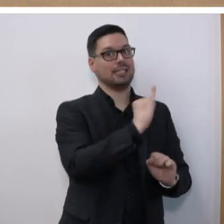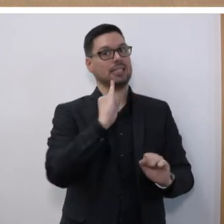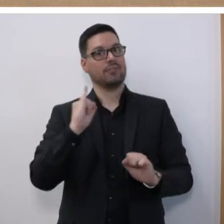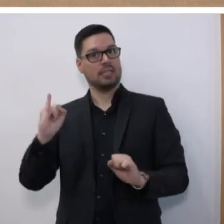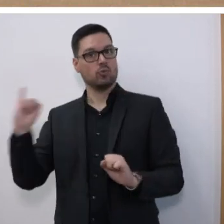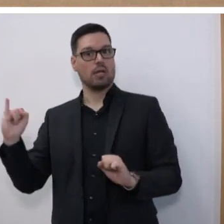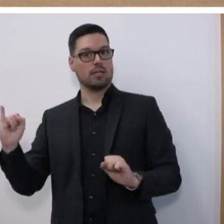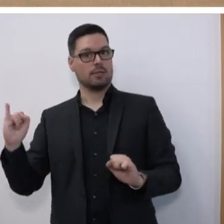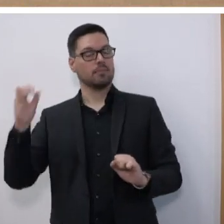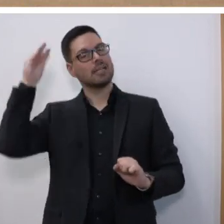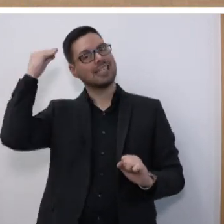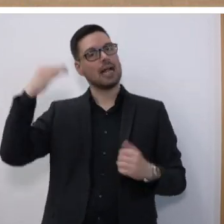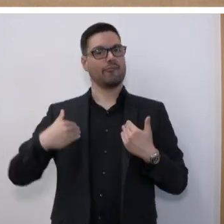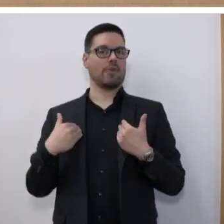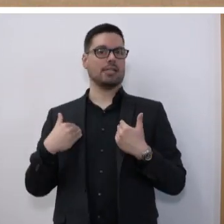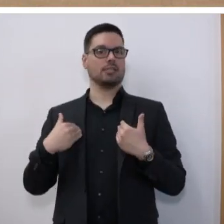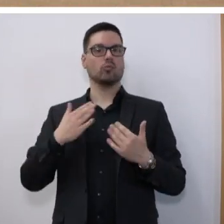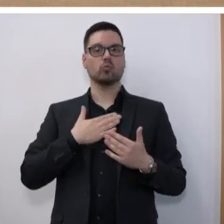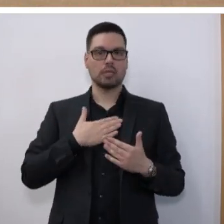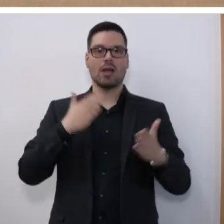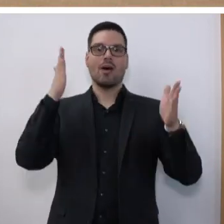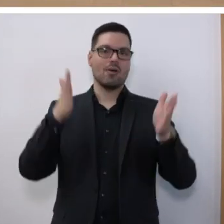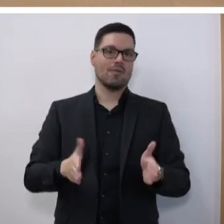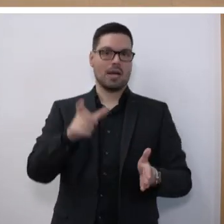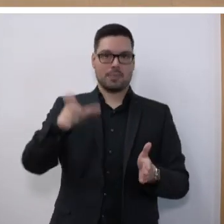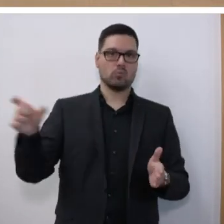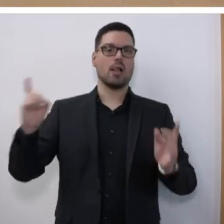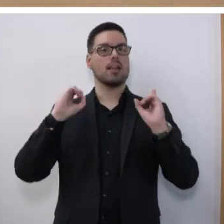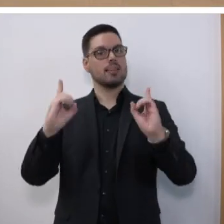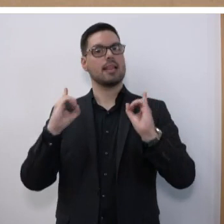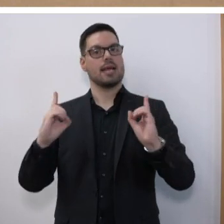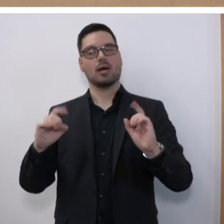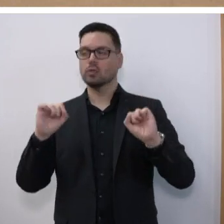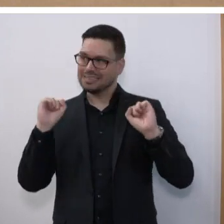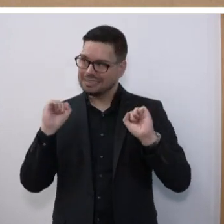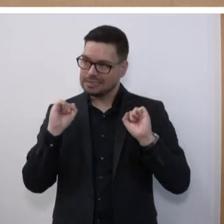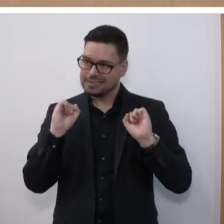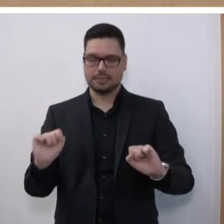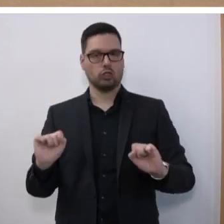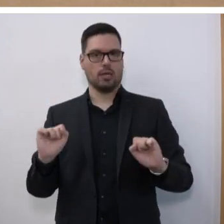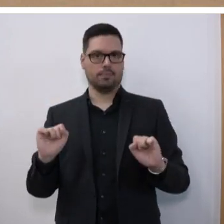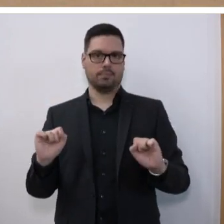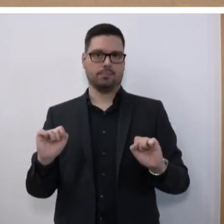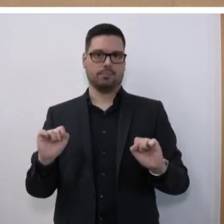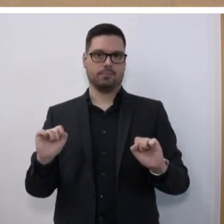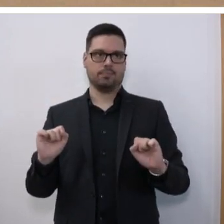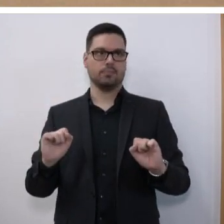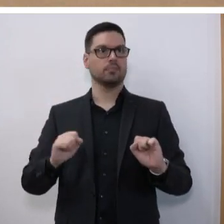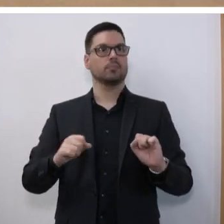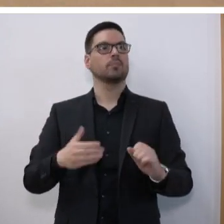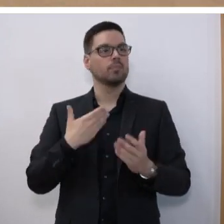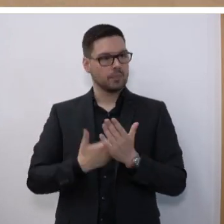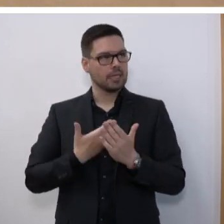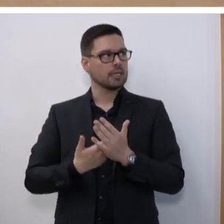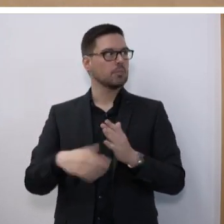und Lernverhalten von unseren Fachleuten, den Lehrerinnen und Lehrern auch sicher ausgewertet werden kann und damit auch